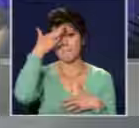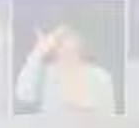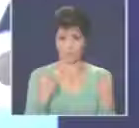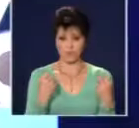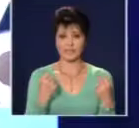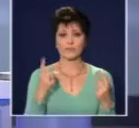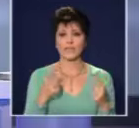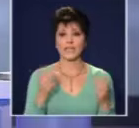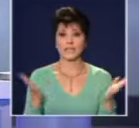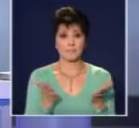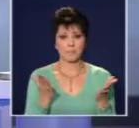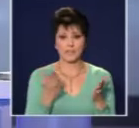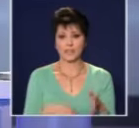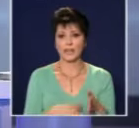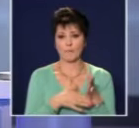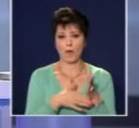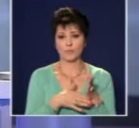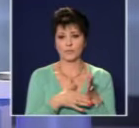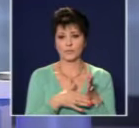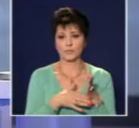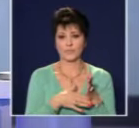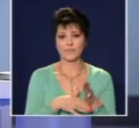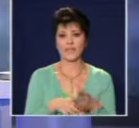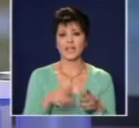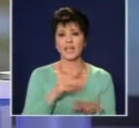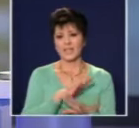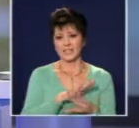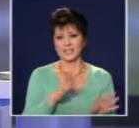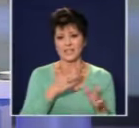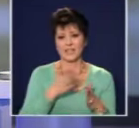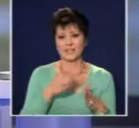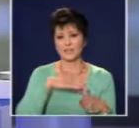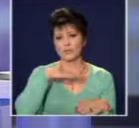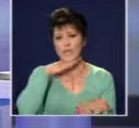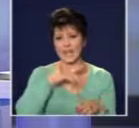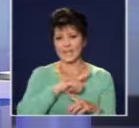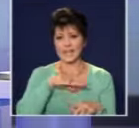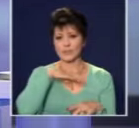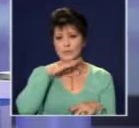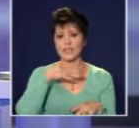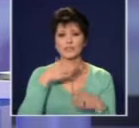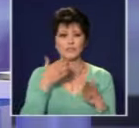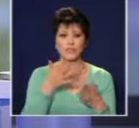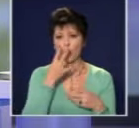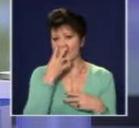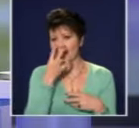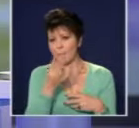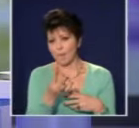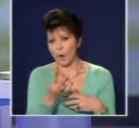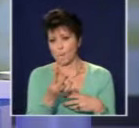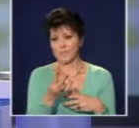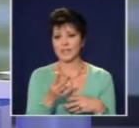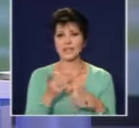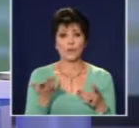мисля Господин Семенов, не стигат ли толкова вече експерименти в системата и до кога ще се изправа търпението на